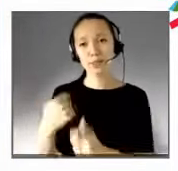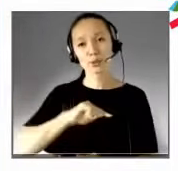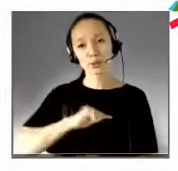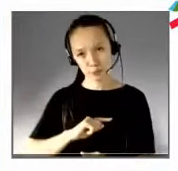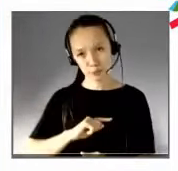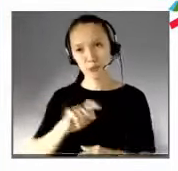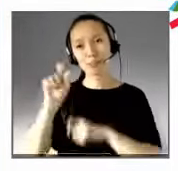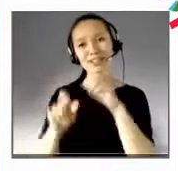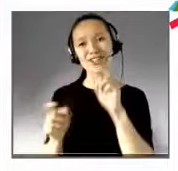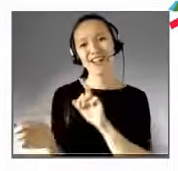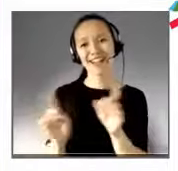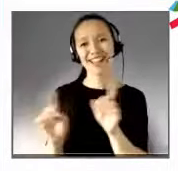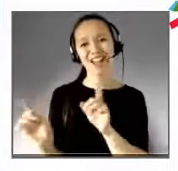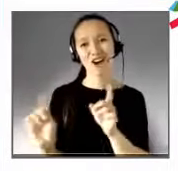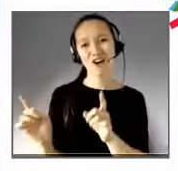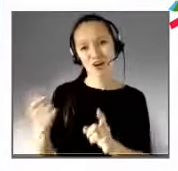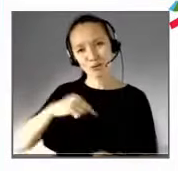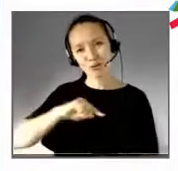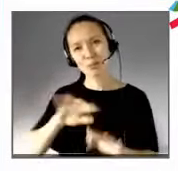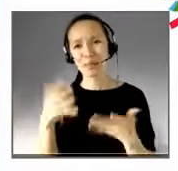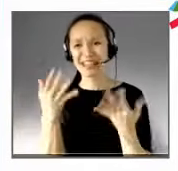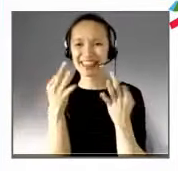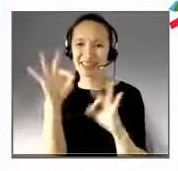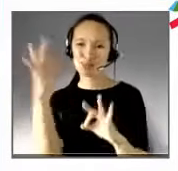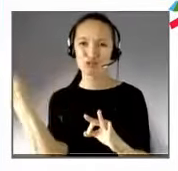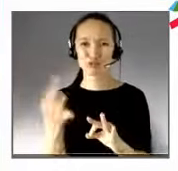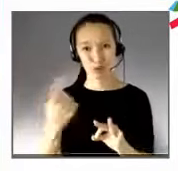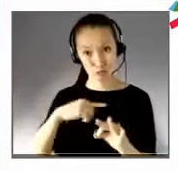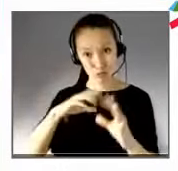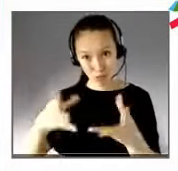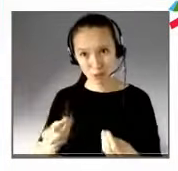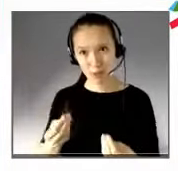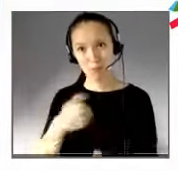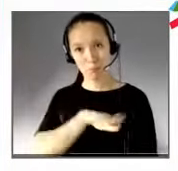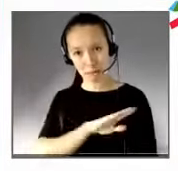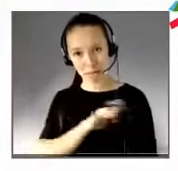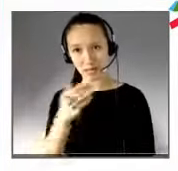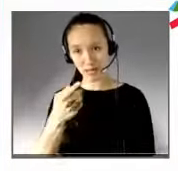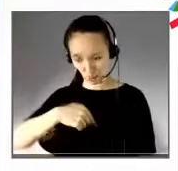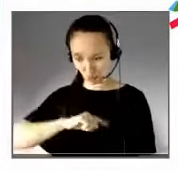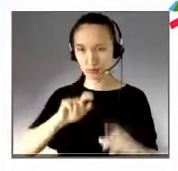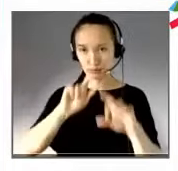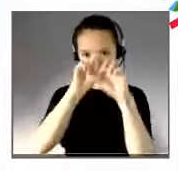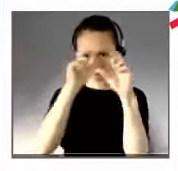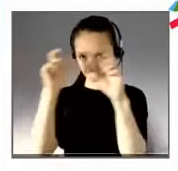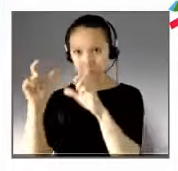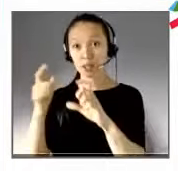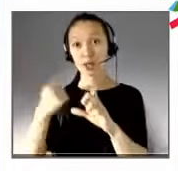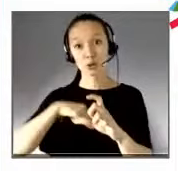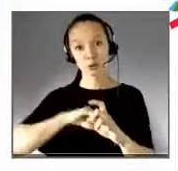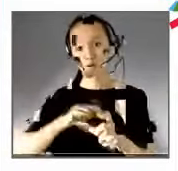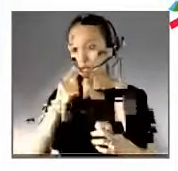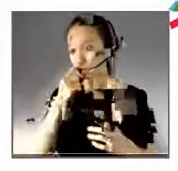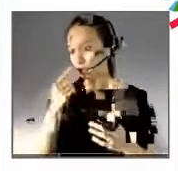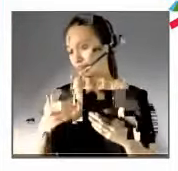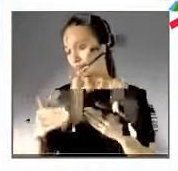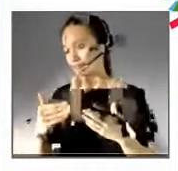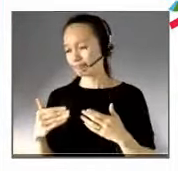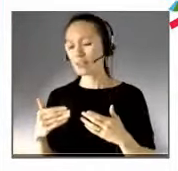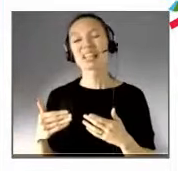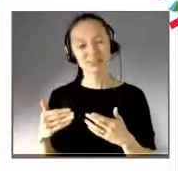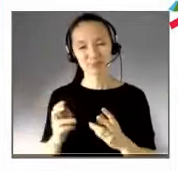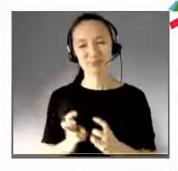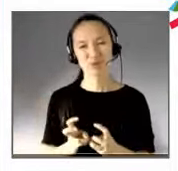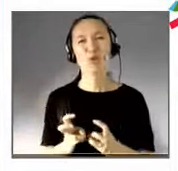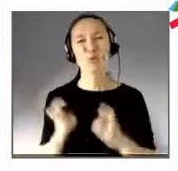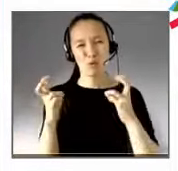chaque année. Et en fait, en trois ans, on a voulu vraiment accélérer et on a augmenté de 33%. Et hier ou